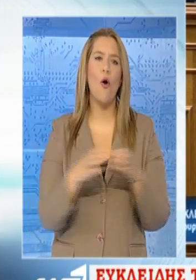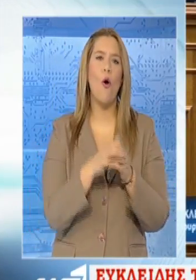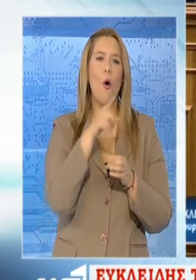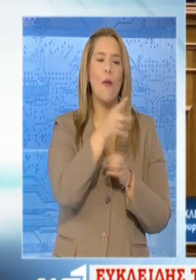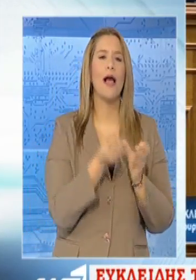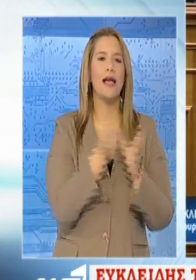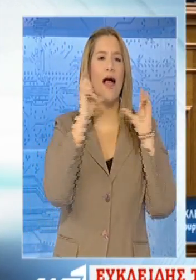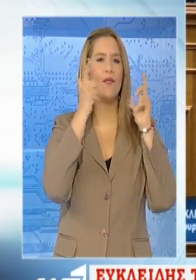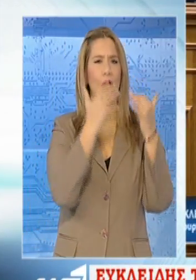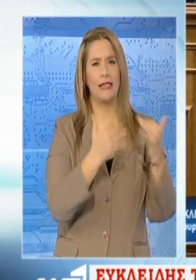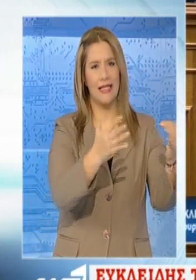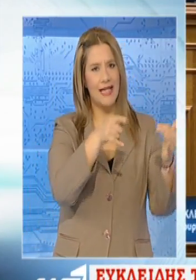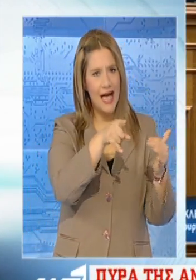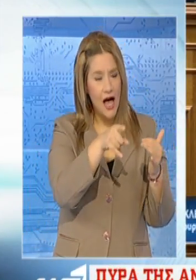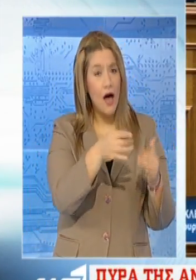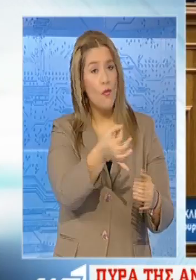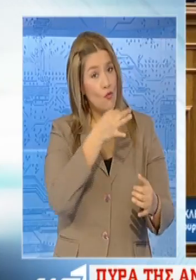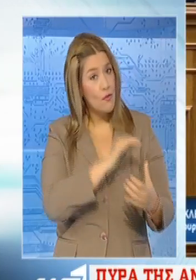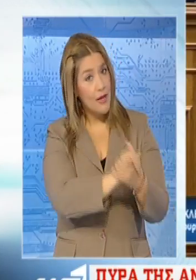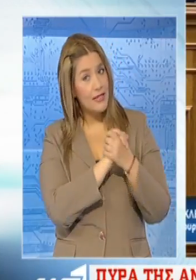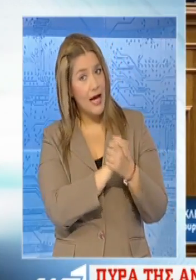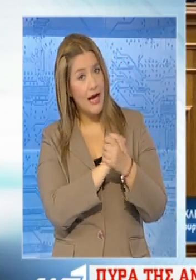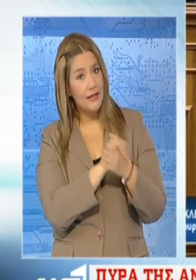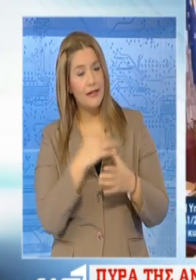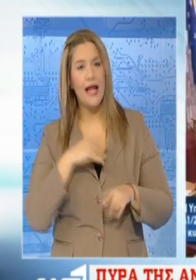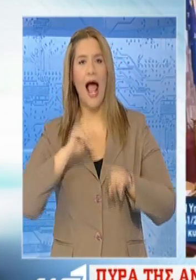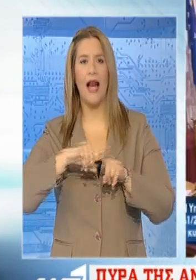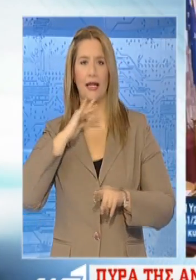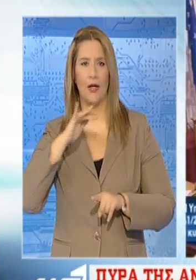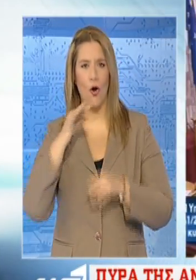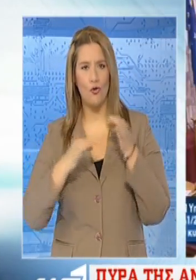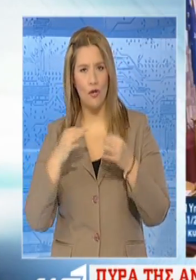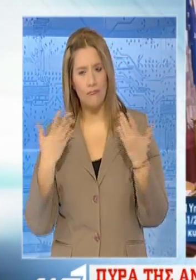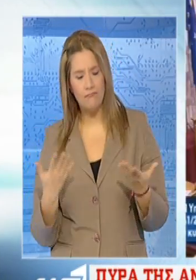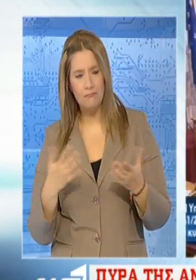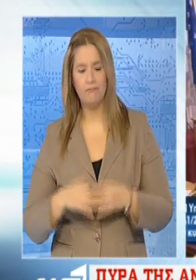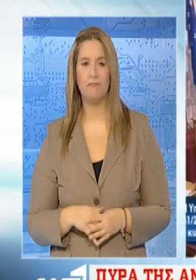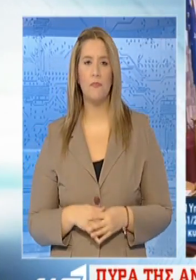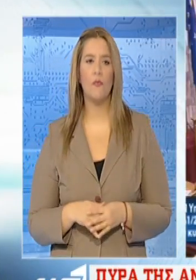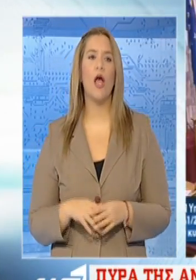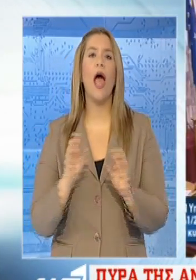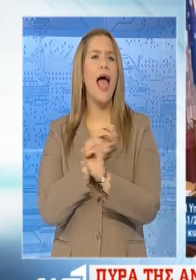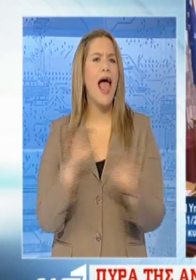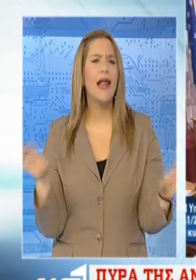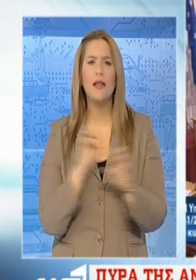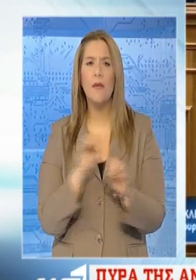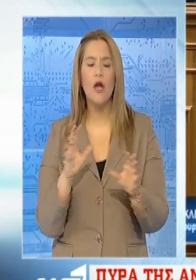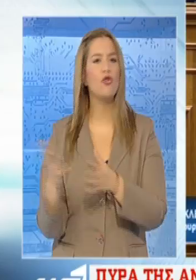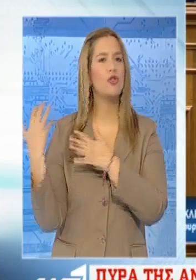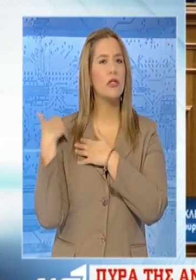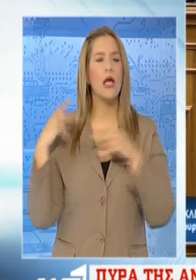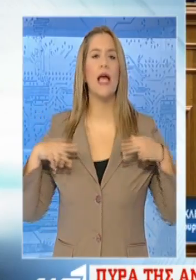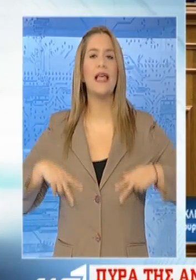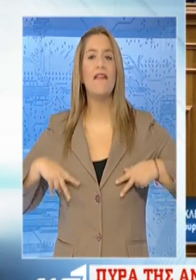που η οποία μου έδωσε και συγχαρητήρια και για τα ελληνικά μου. Οι ενημερώσεις γίνονται από την κυβέρνηση